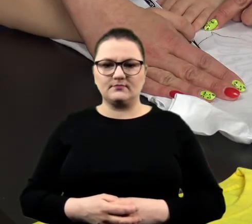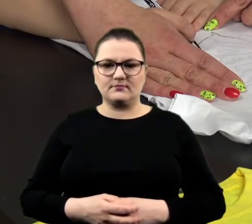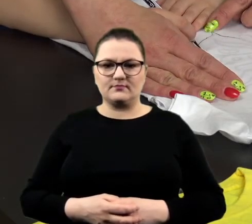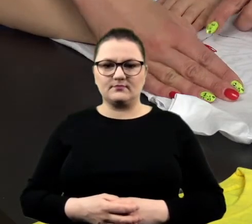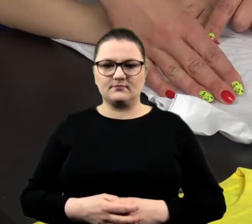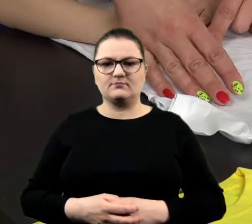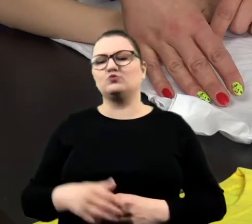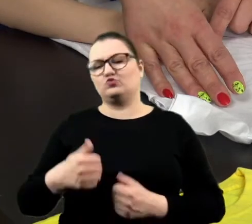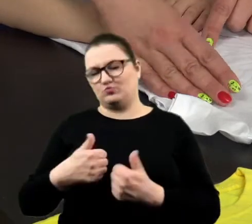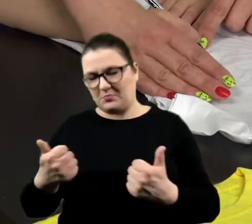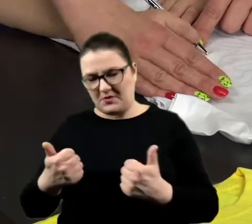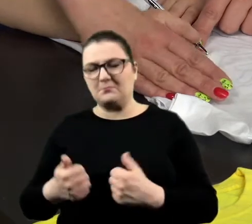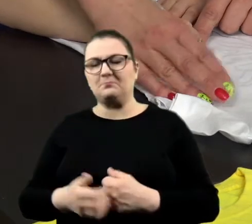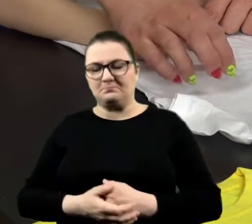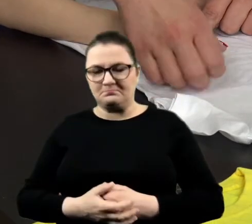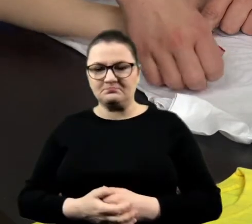Super.